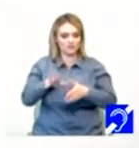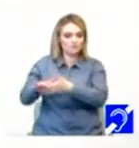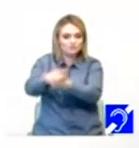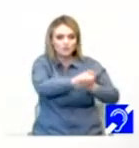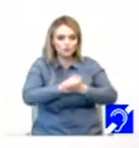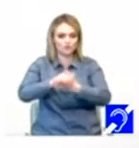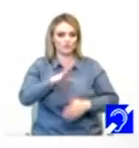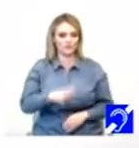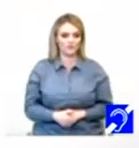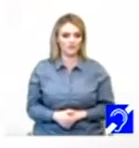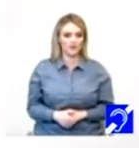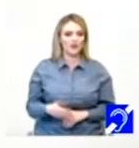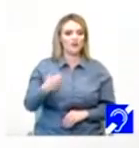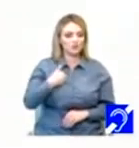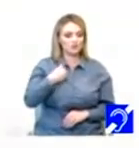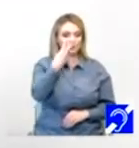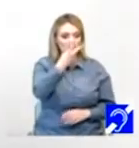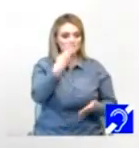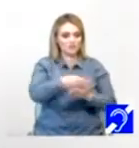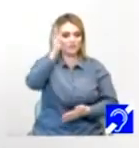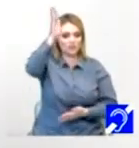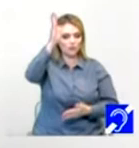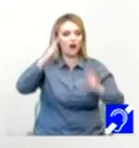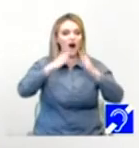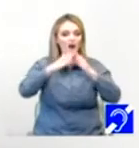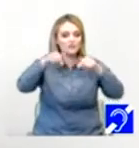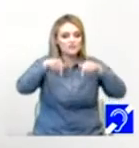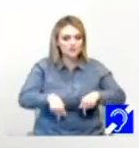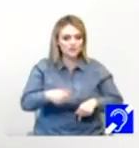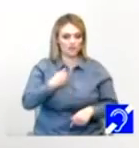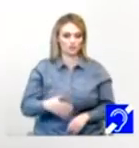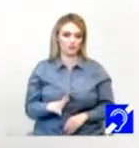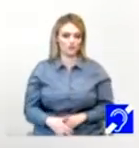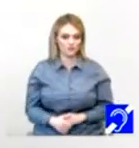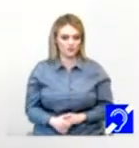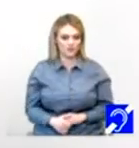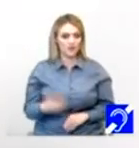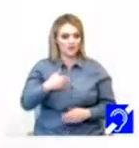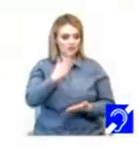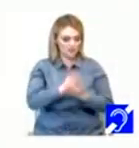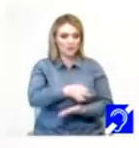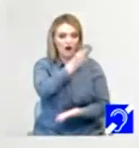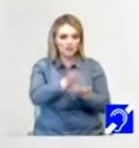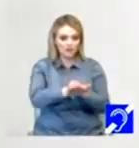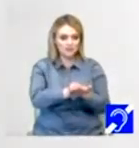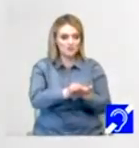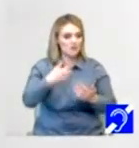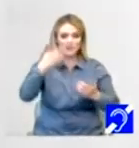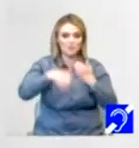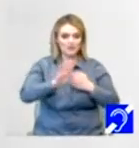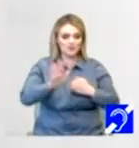Noi ne vedem viitorul acasă. Suntem responsabili și ne pasă.